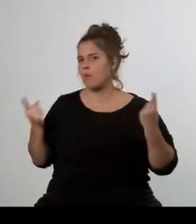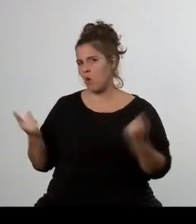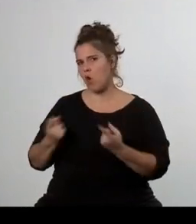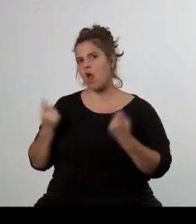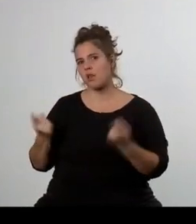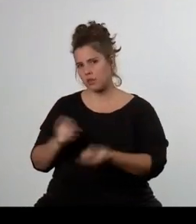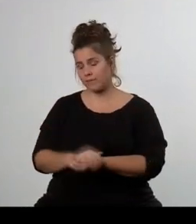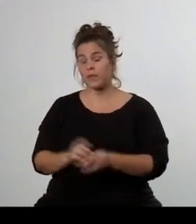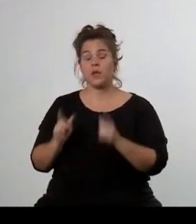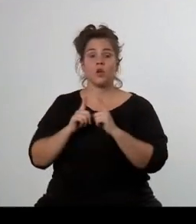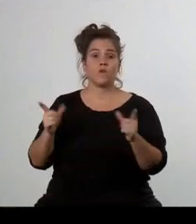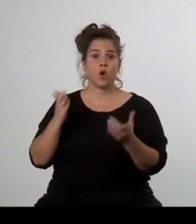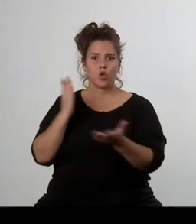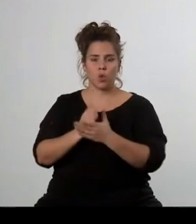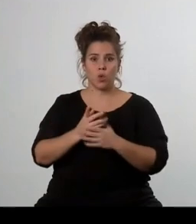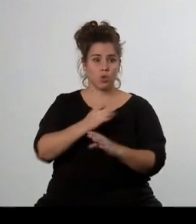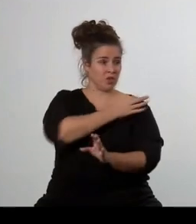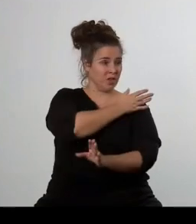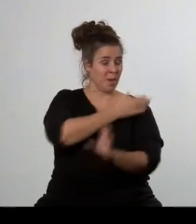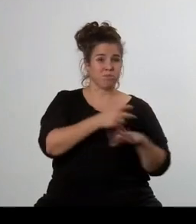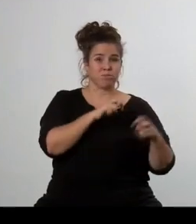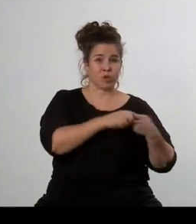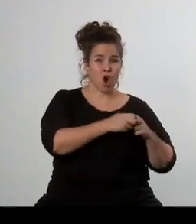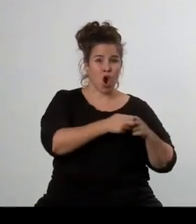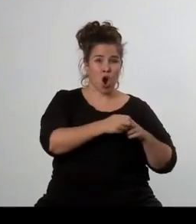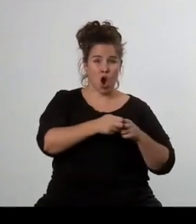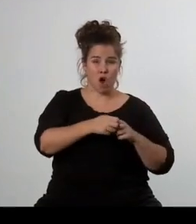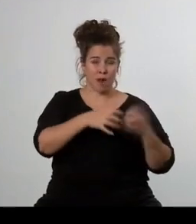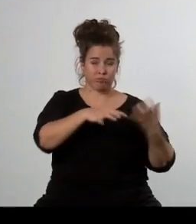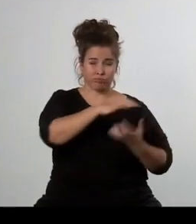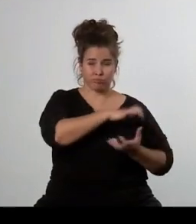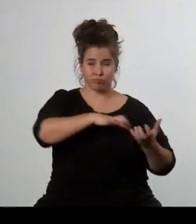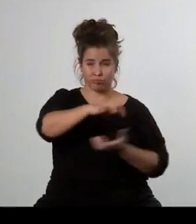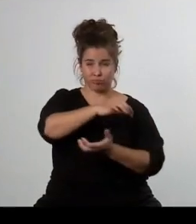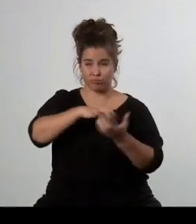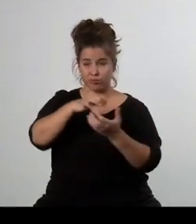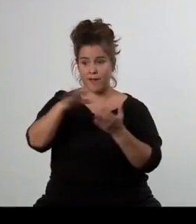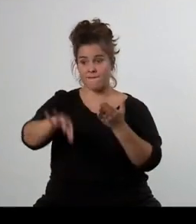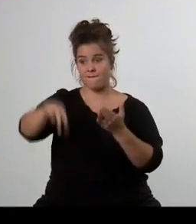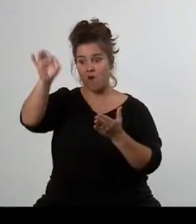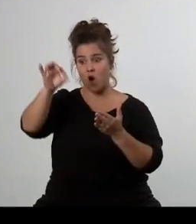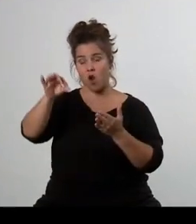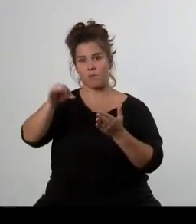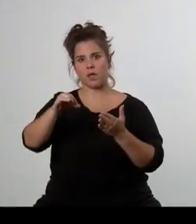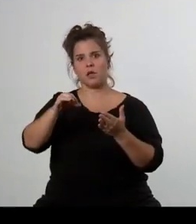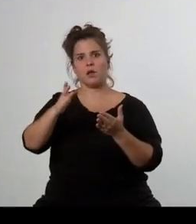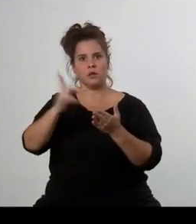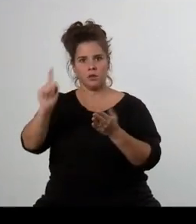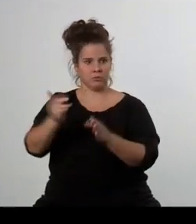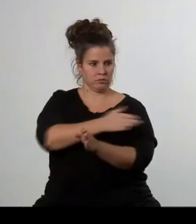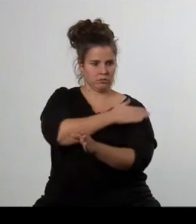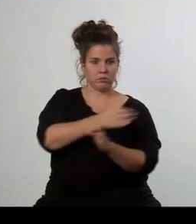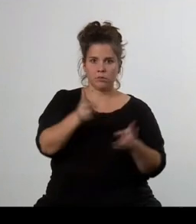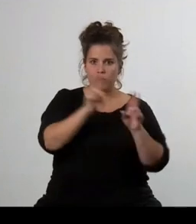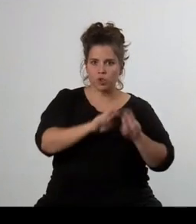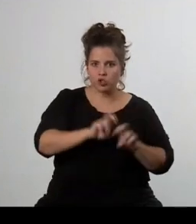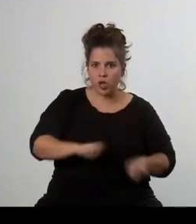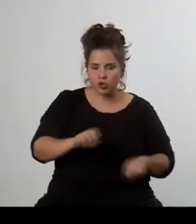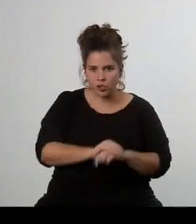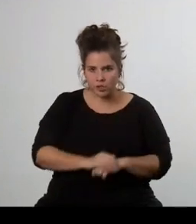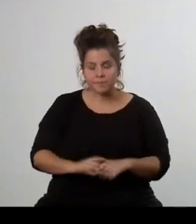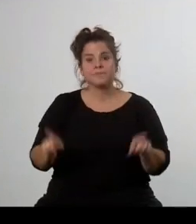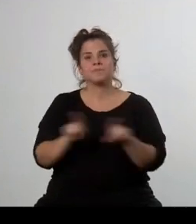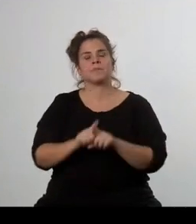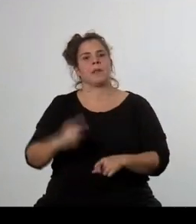výst ten dialog, hled ty chytrá řešení, investovat tam, kde se nám to v budoucnu vyplatí, myslet na lidi,